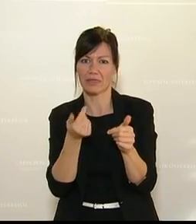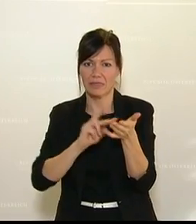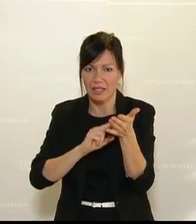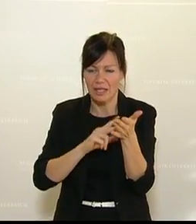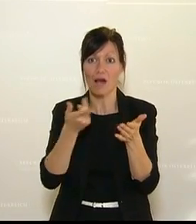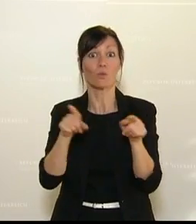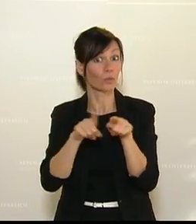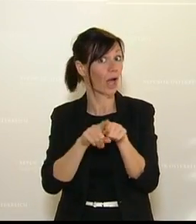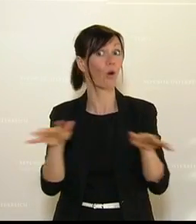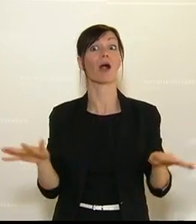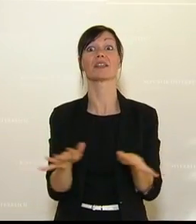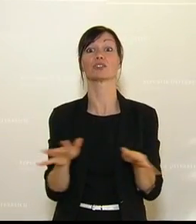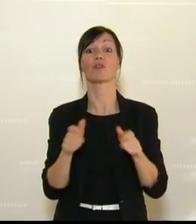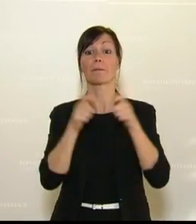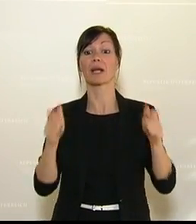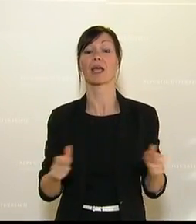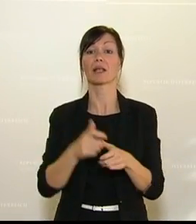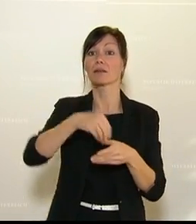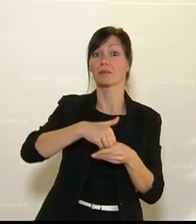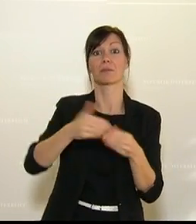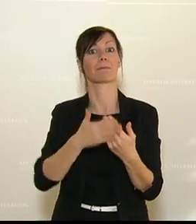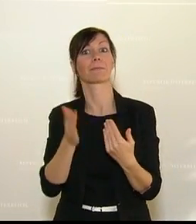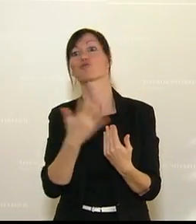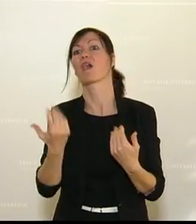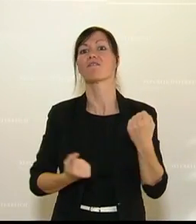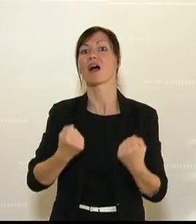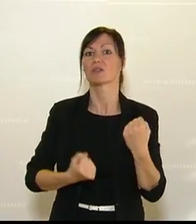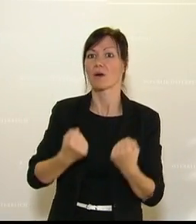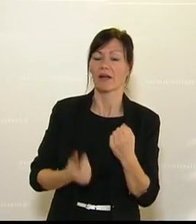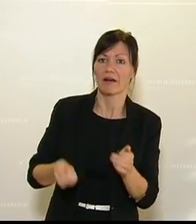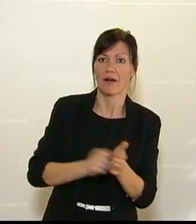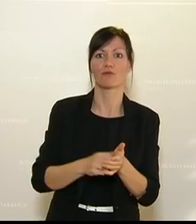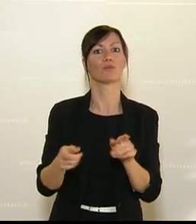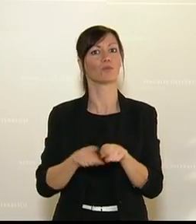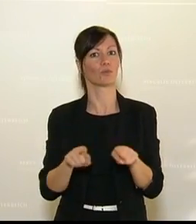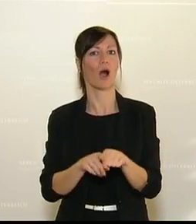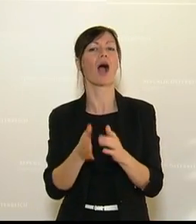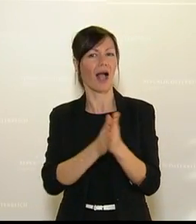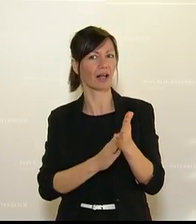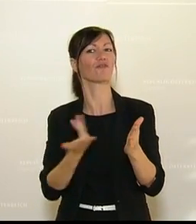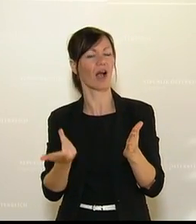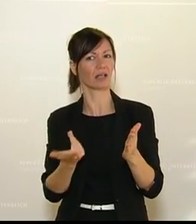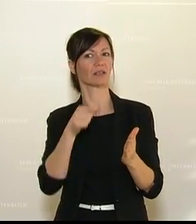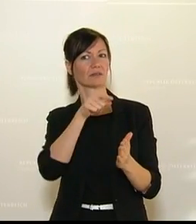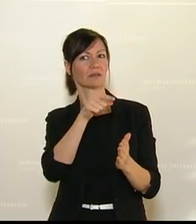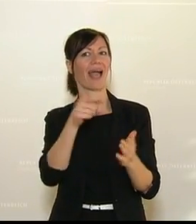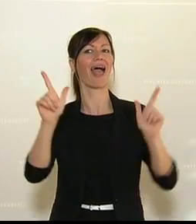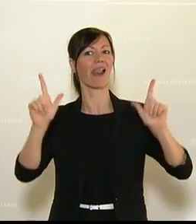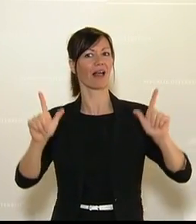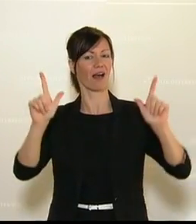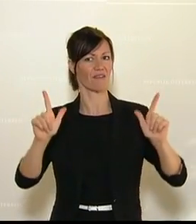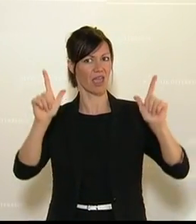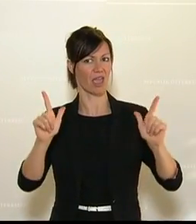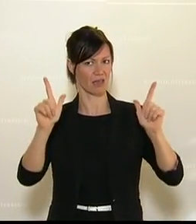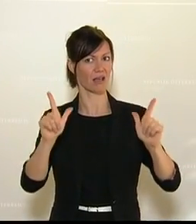muss beinhalten eine Beschaffung von Fahrzeugen und eine Weiterführung mit dem bereits begonnenen Flottentausch bei den LKWs.